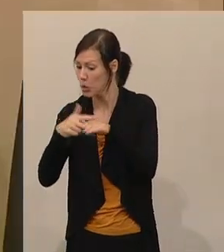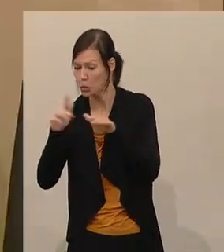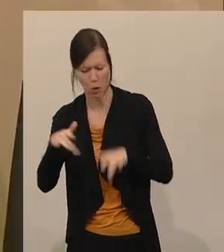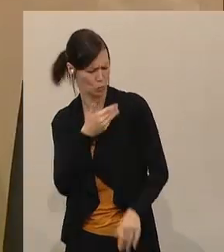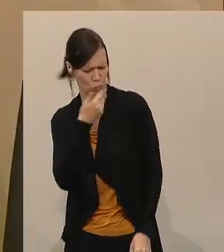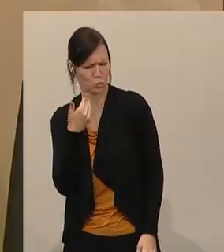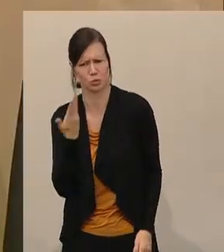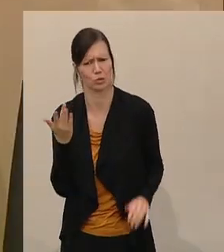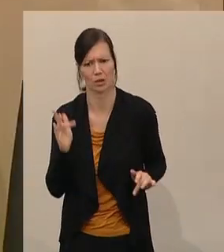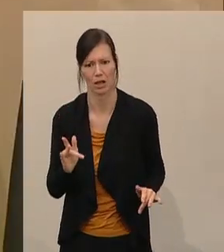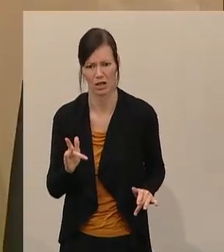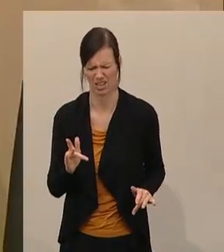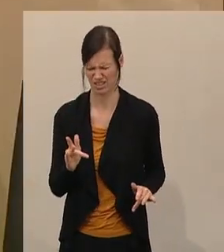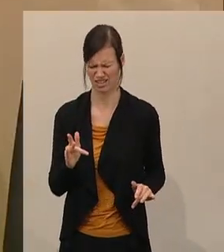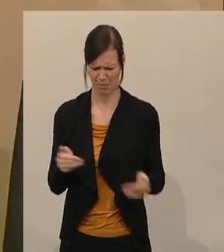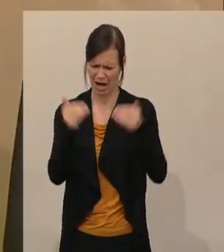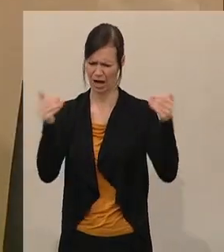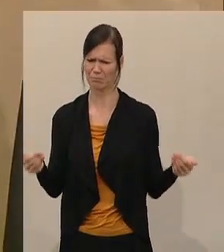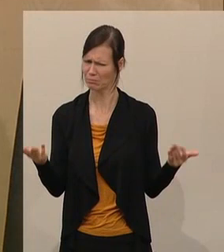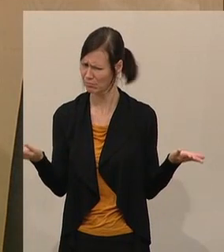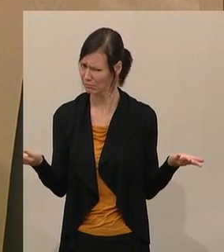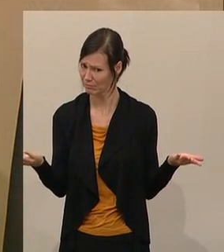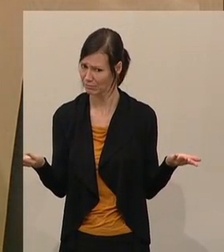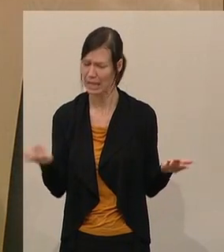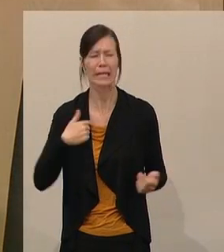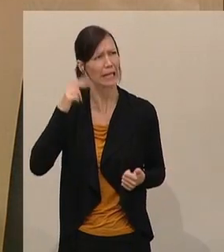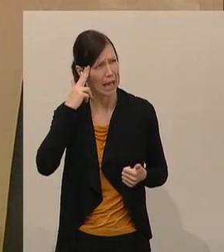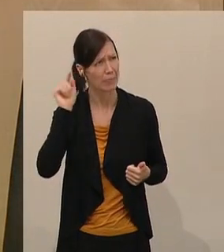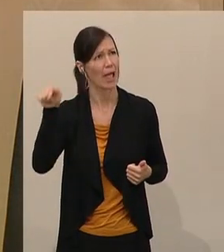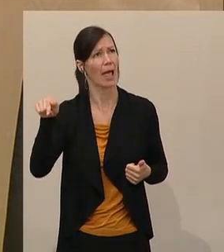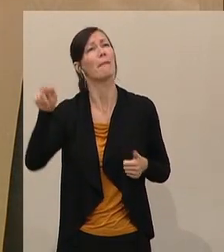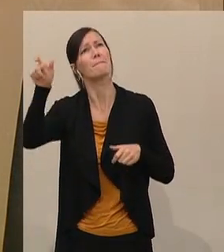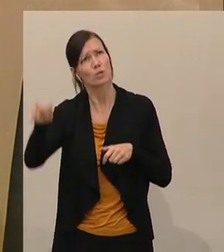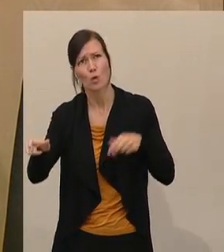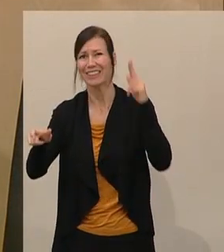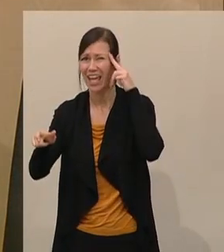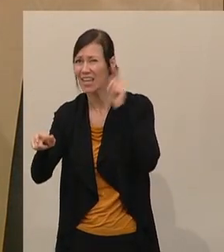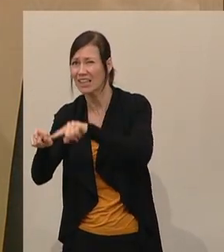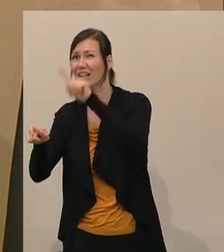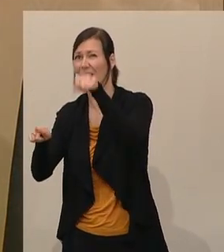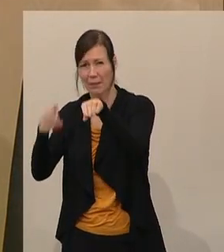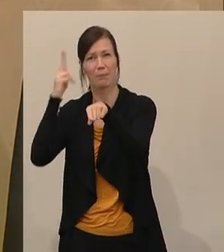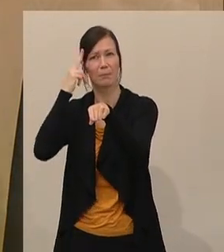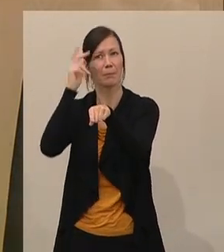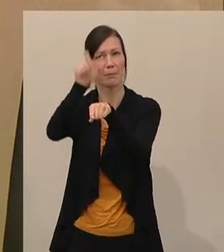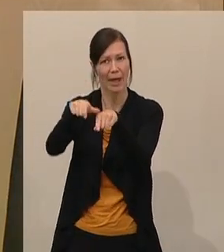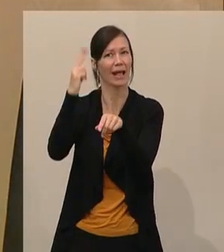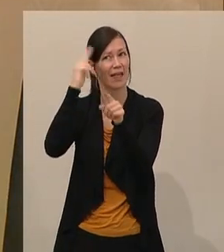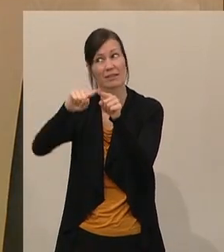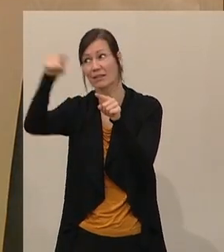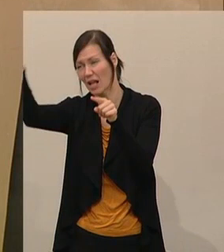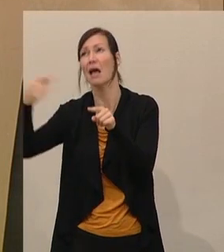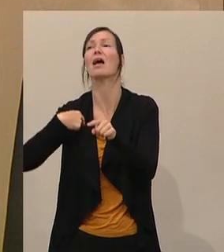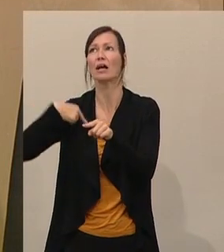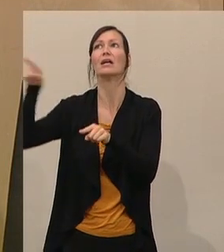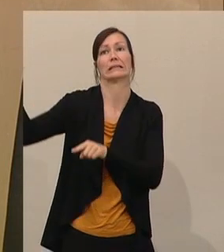Also was jetzt? Ich kenne jemanden, der jemanden kennt, der angeblich gesagt hat, dass behauptet würde, die Zusammenarbeit